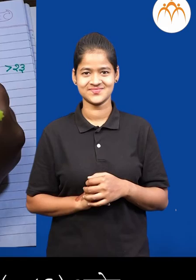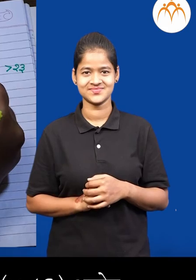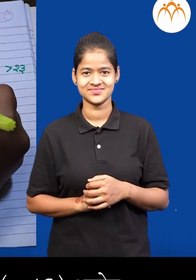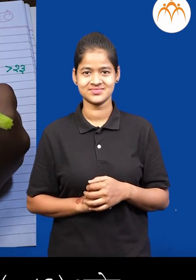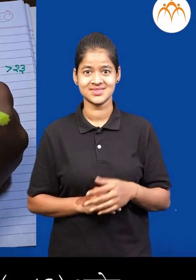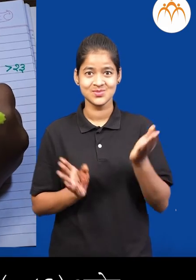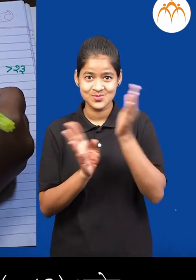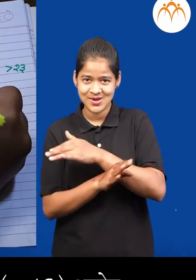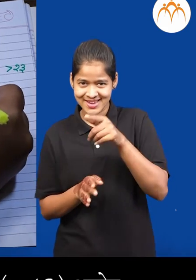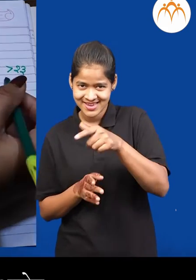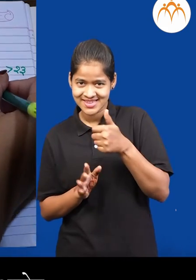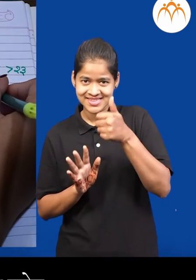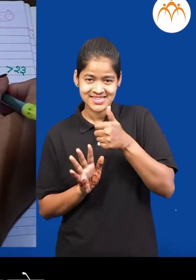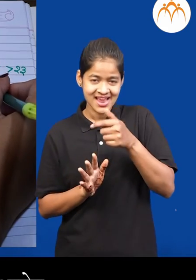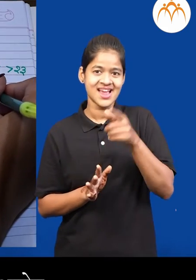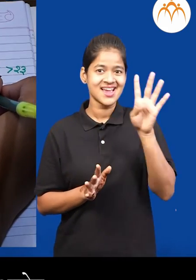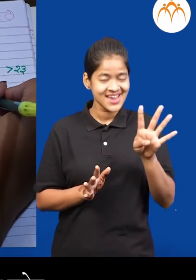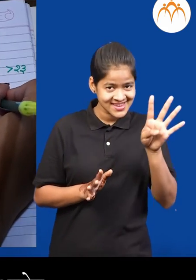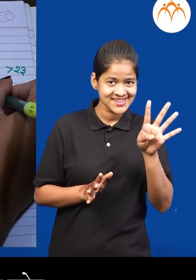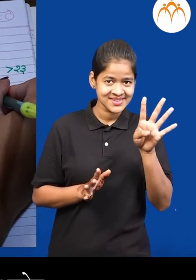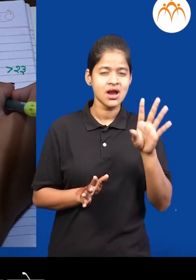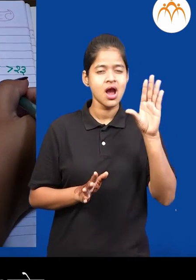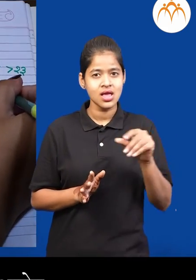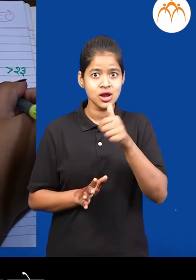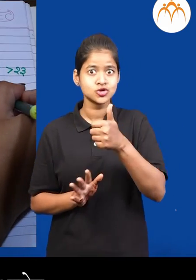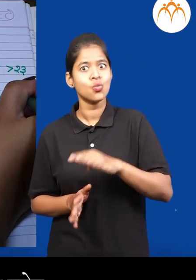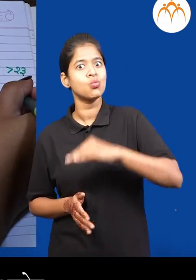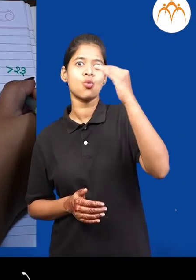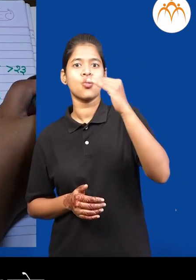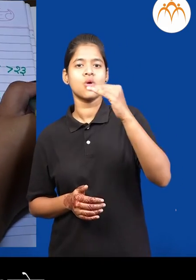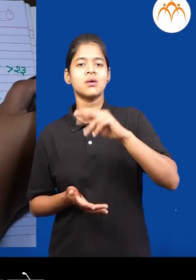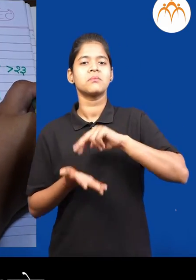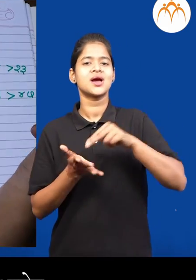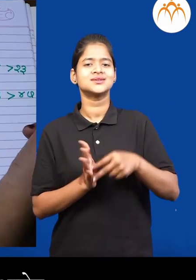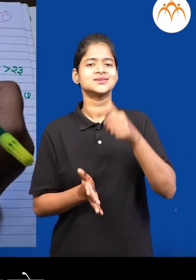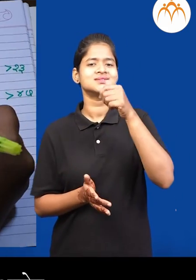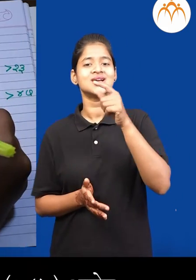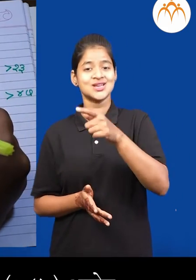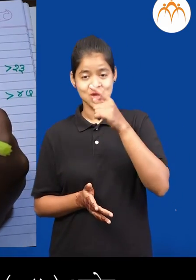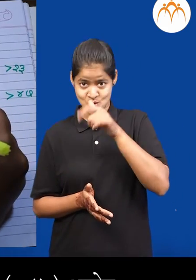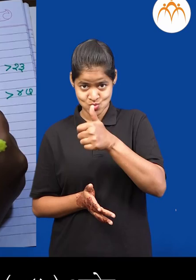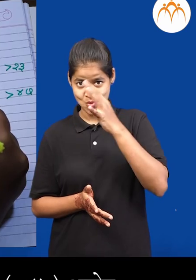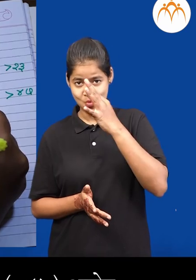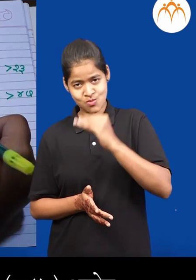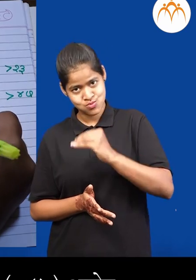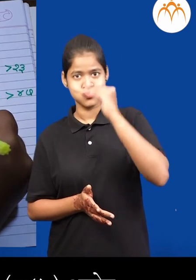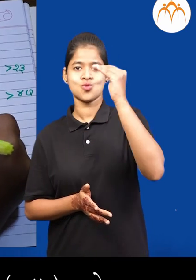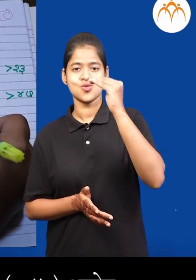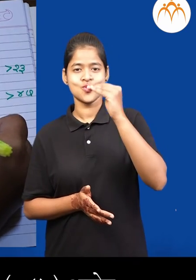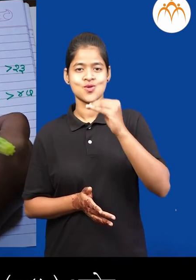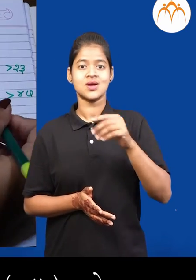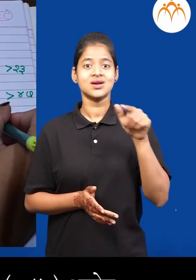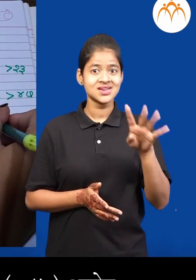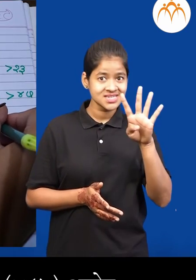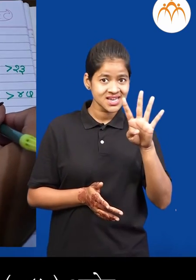4, पेक्षा मोठे आहे, मनुनच, 71, 74, पेक्षा मोठे आहे, तिसर्या संख्ये तिल, 5,